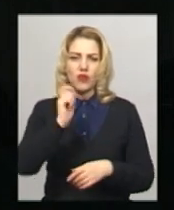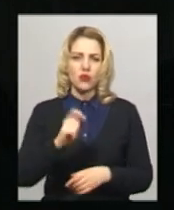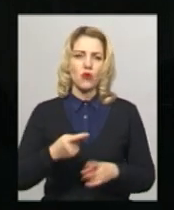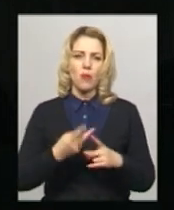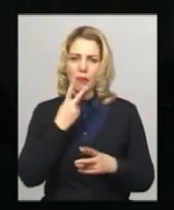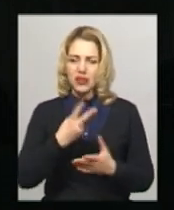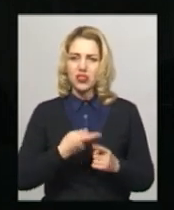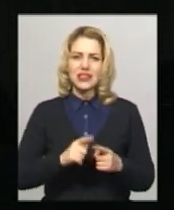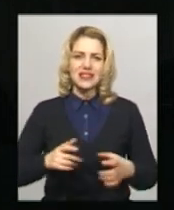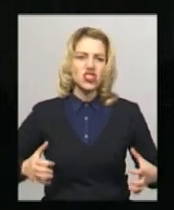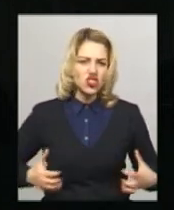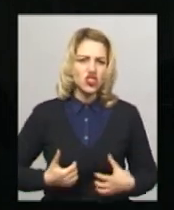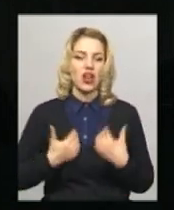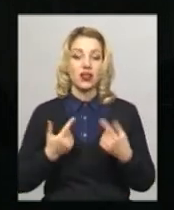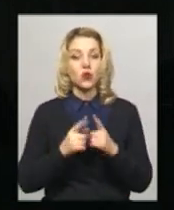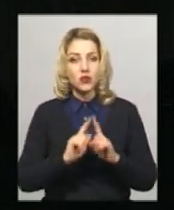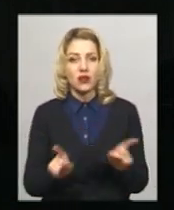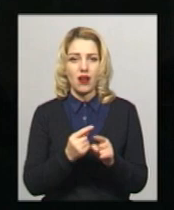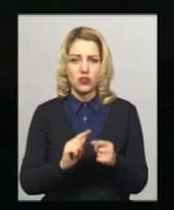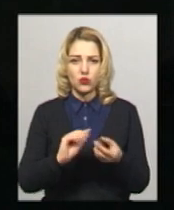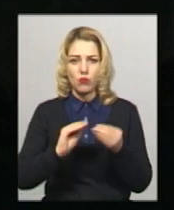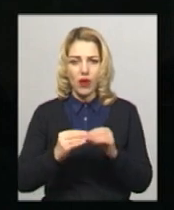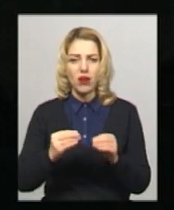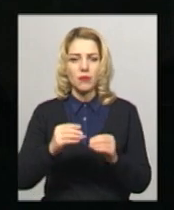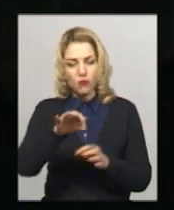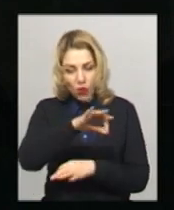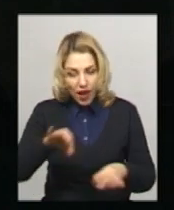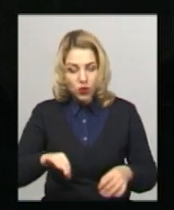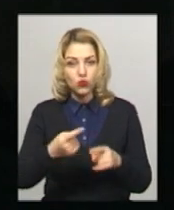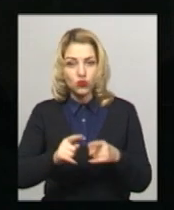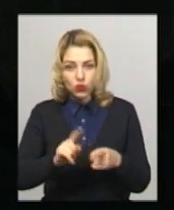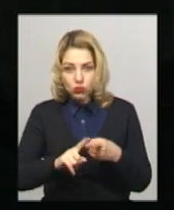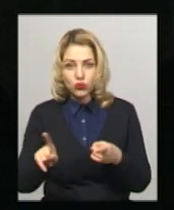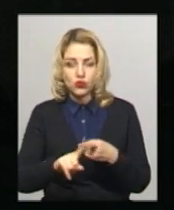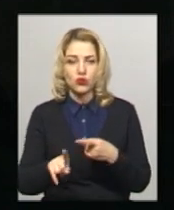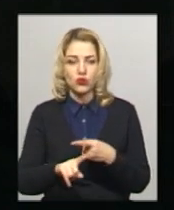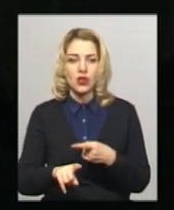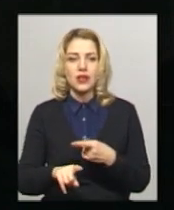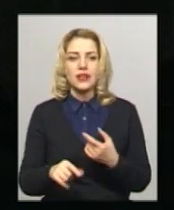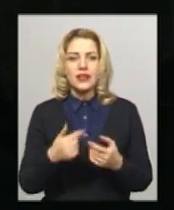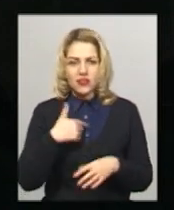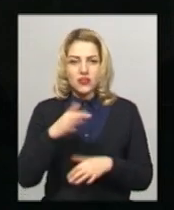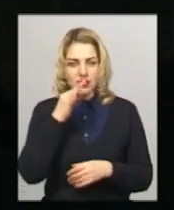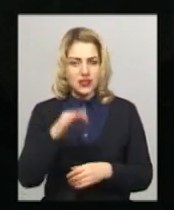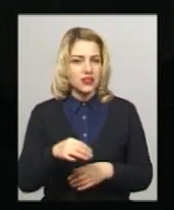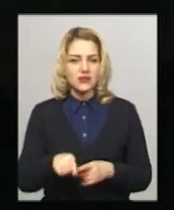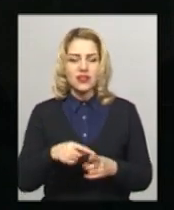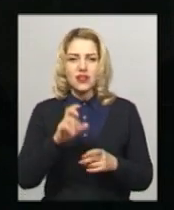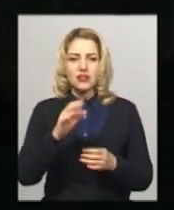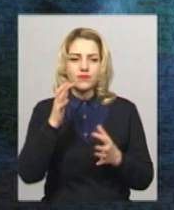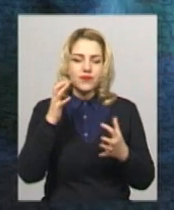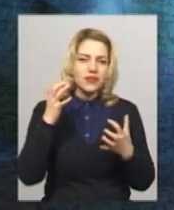І унікальність цього проєкту в тому, що це, я вже сказав, що це не видумані